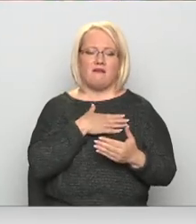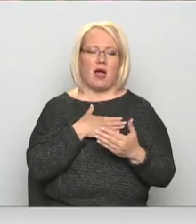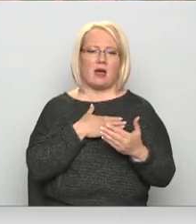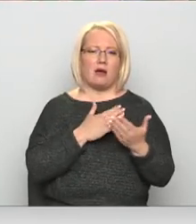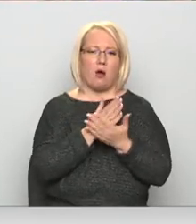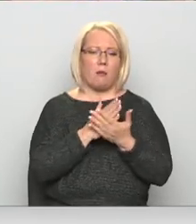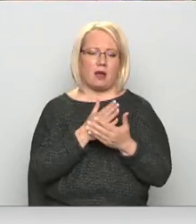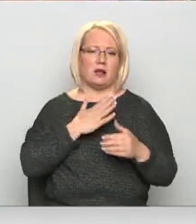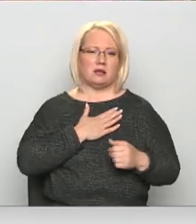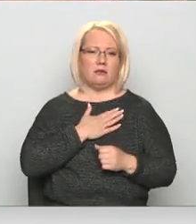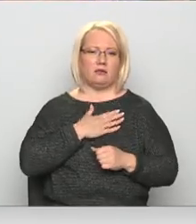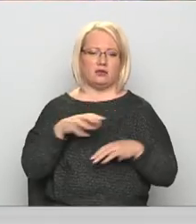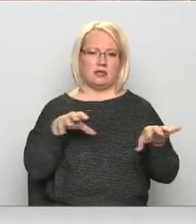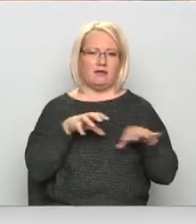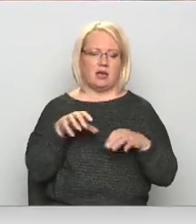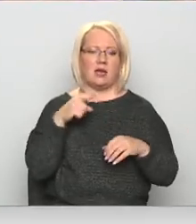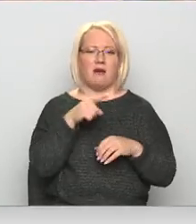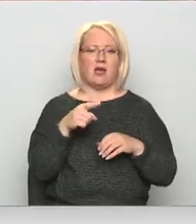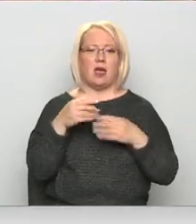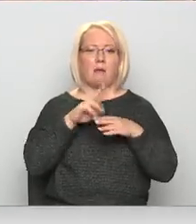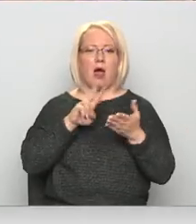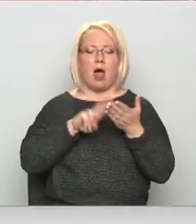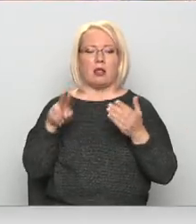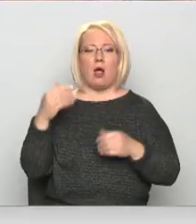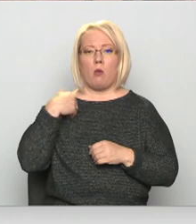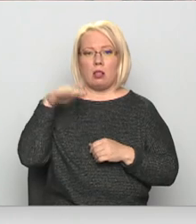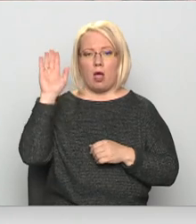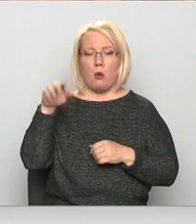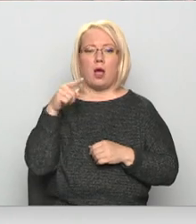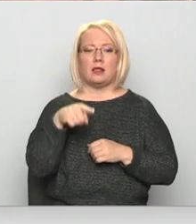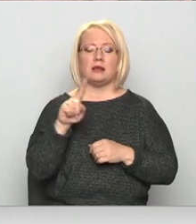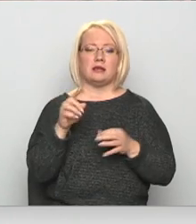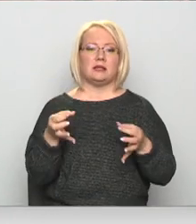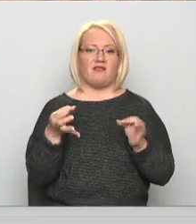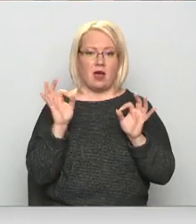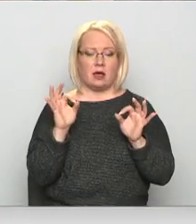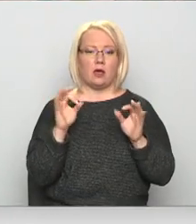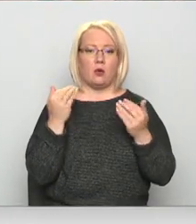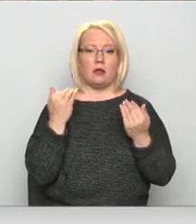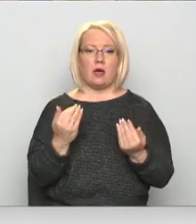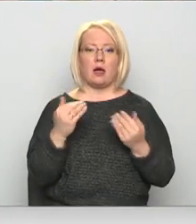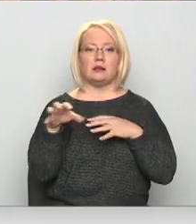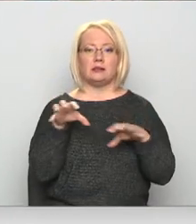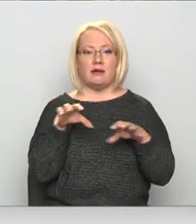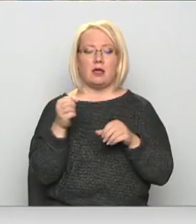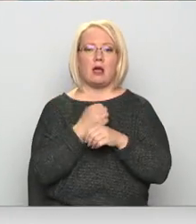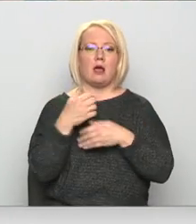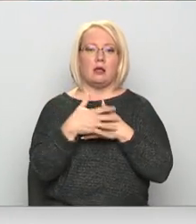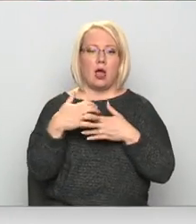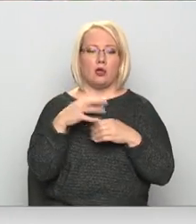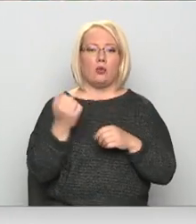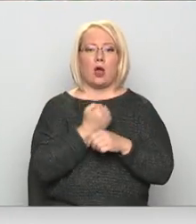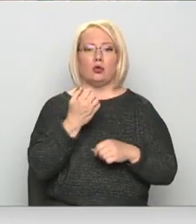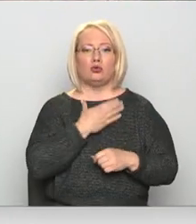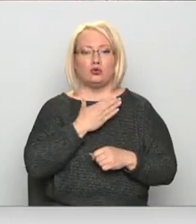ja viņš tiek laists ārā. Tas ir ļoti svarīgi, jo tiešām patreiz dzīvnieku gan kaķu, gan suņu.